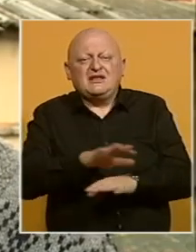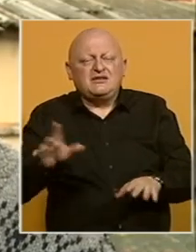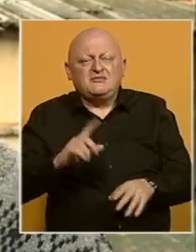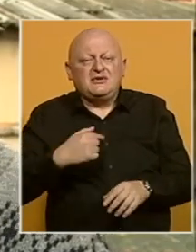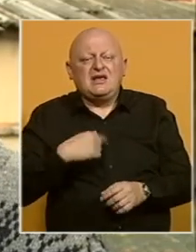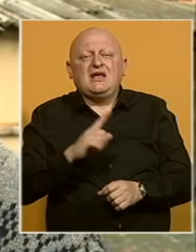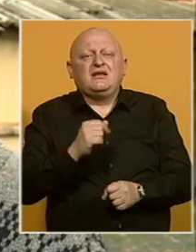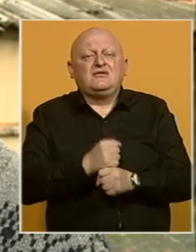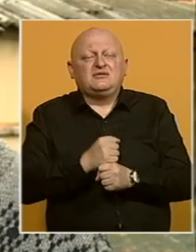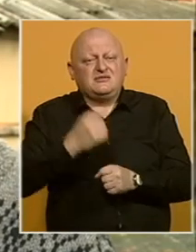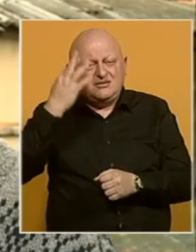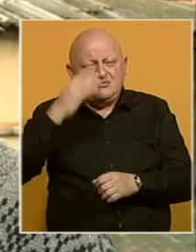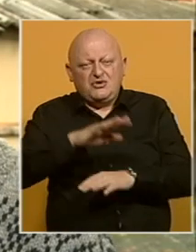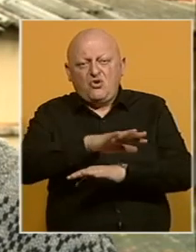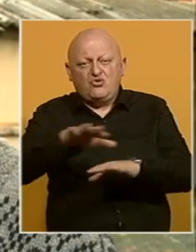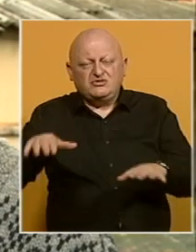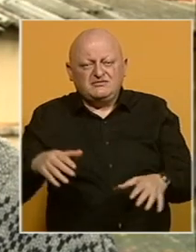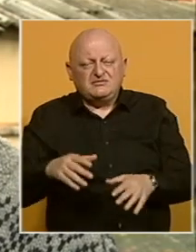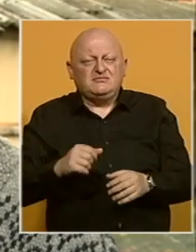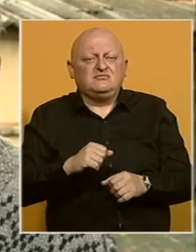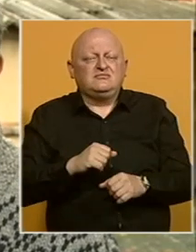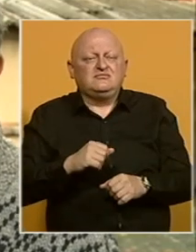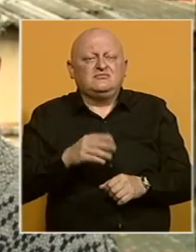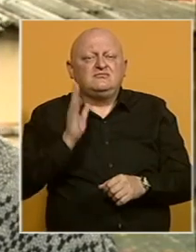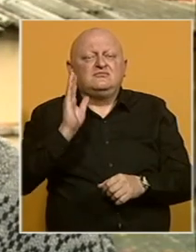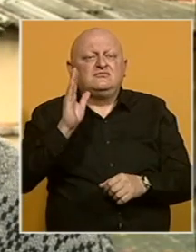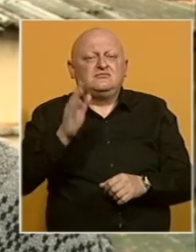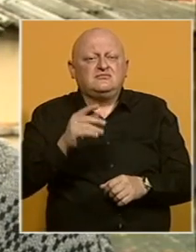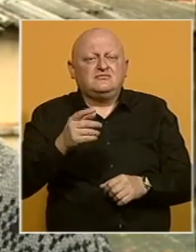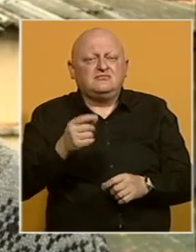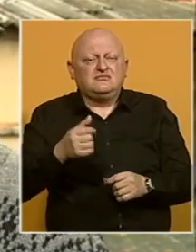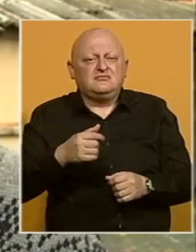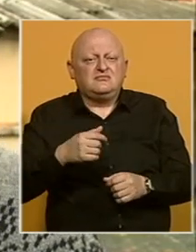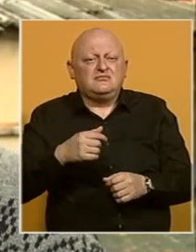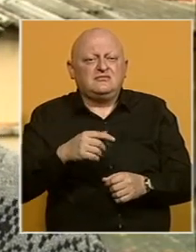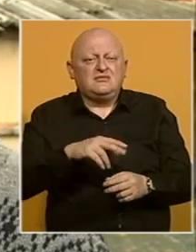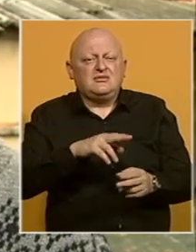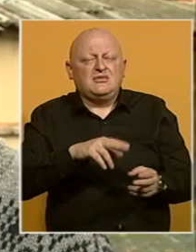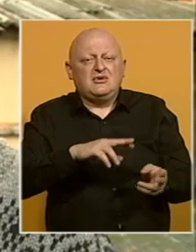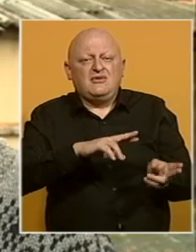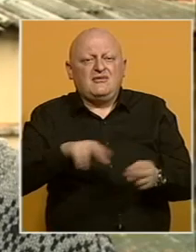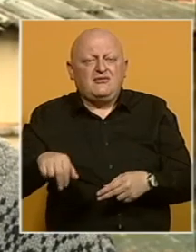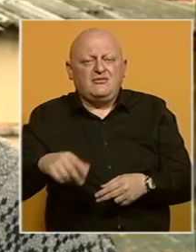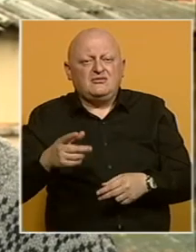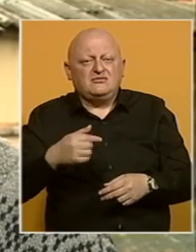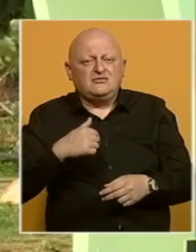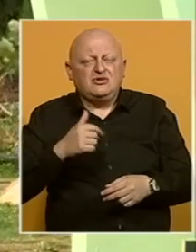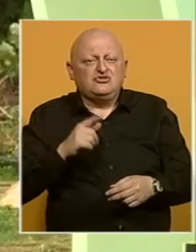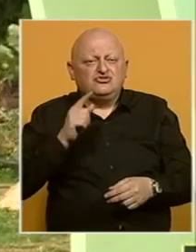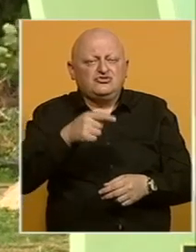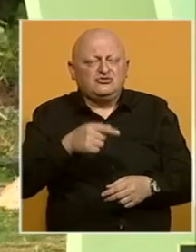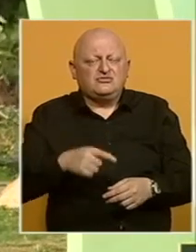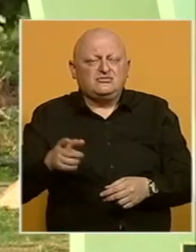ja ne radim, na birovu smo svi, onda išli smo i malo na taj azil, pa nas otalenogiraju, prije nešto dođemo.